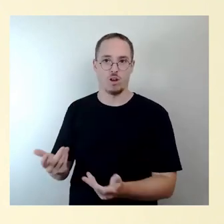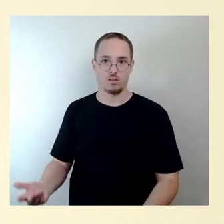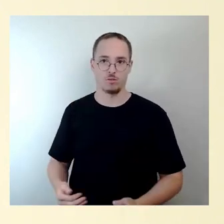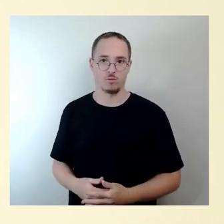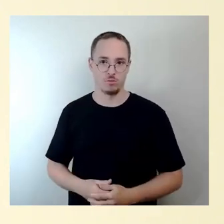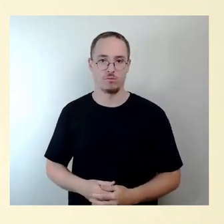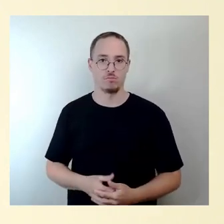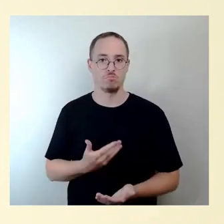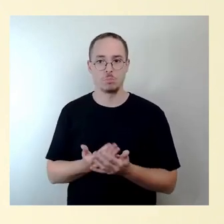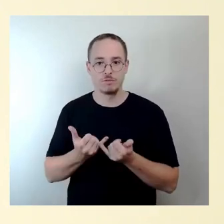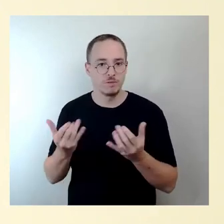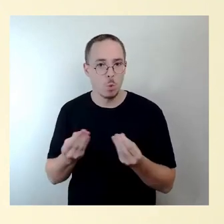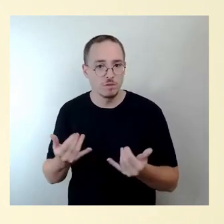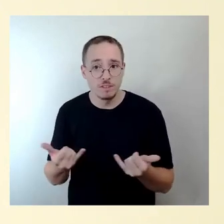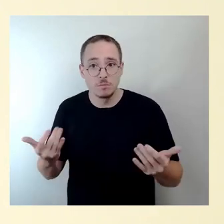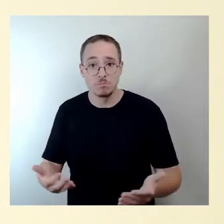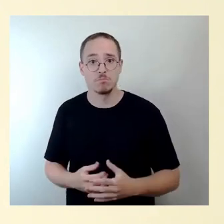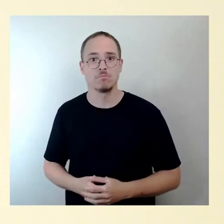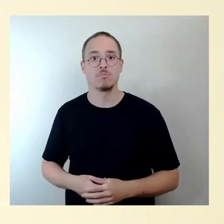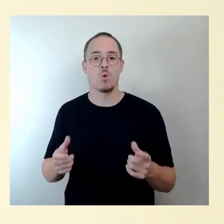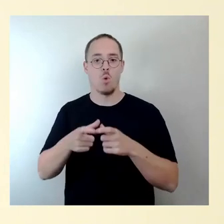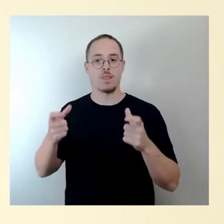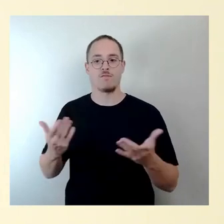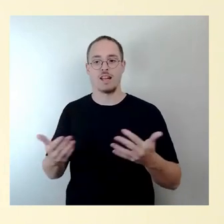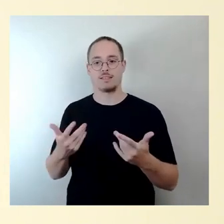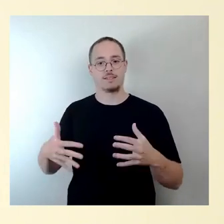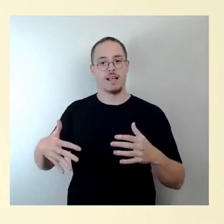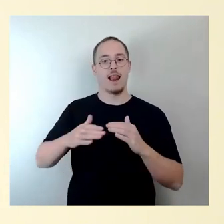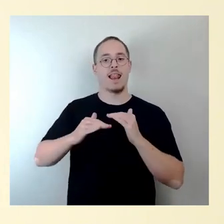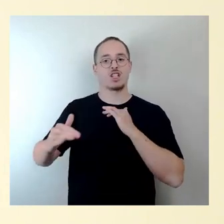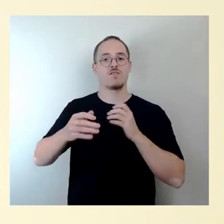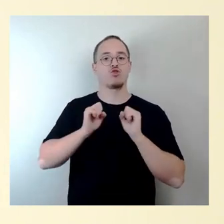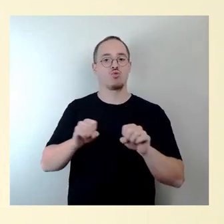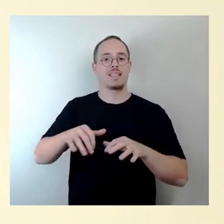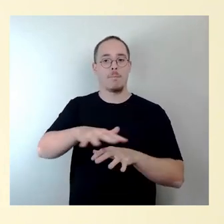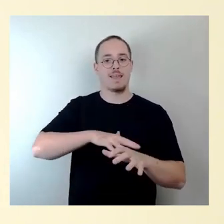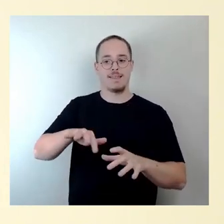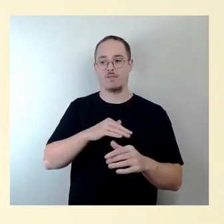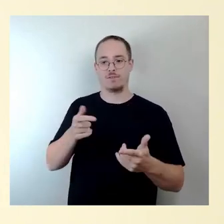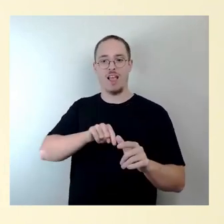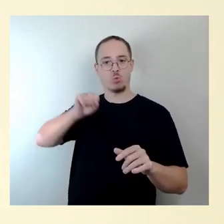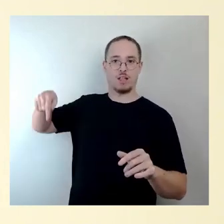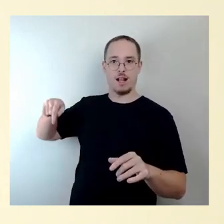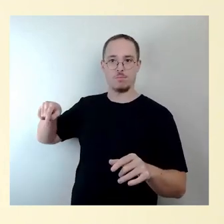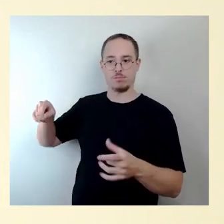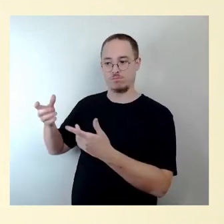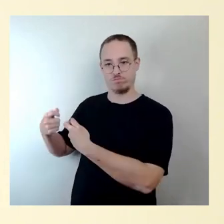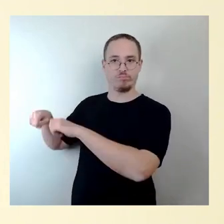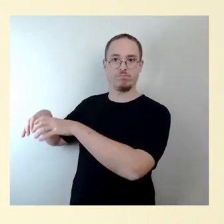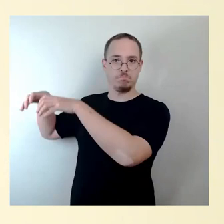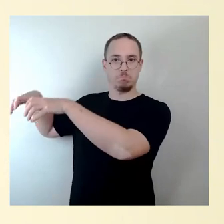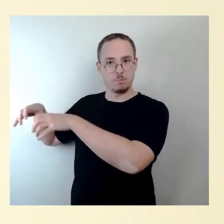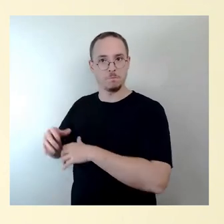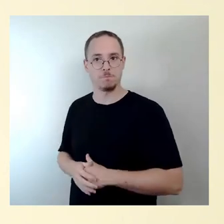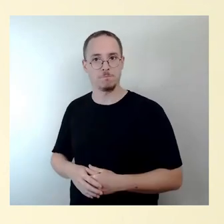Container sozusagen außerhalb des Landschaftsschutzgebiets aufzustellen. Im Juni war das. Wir haben also einen Plan aufgezeigt, wie es gehen